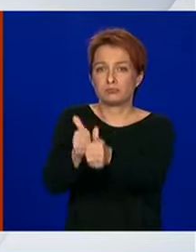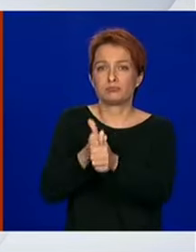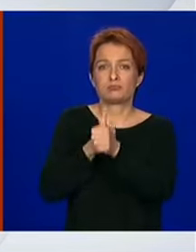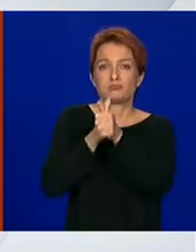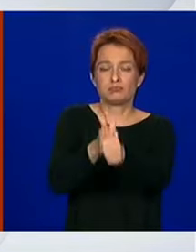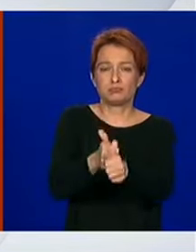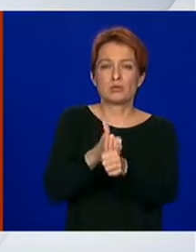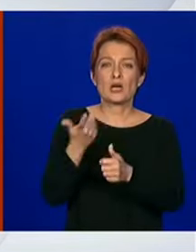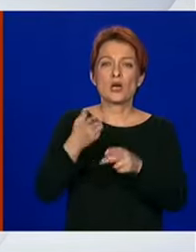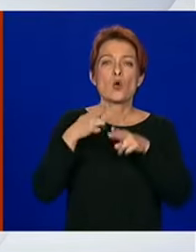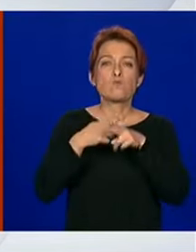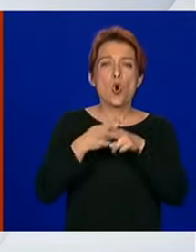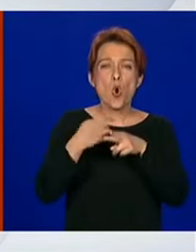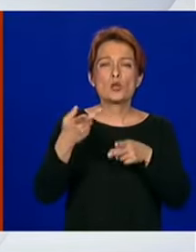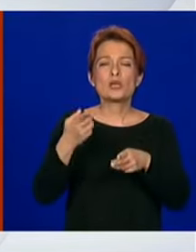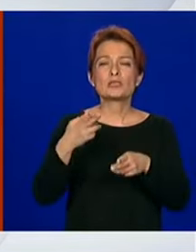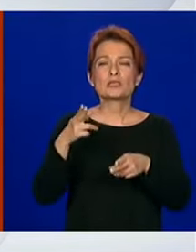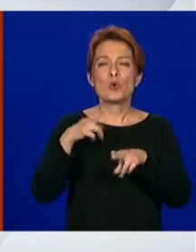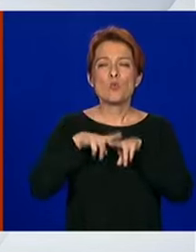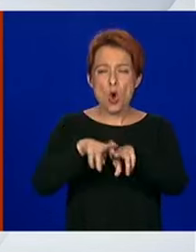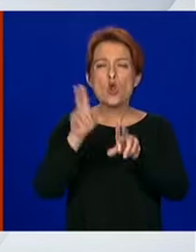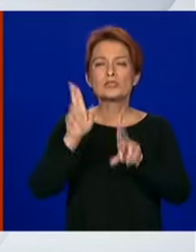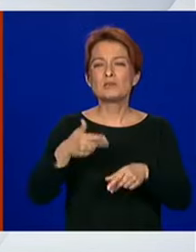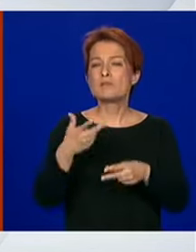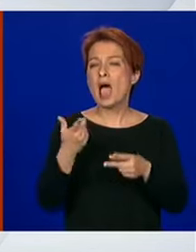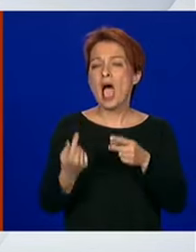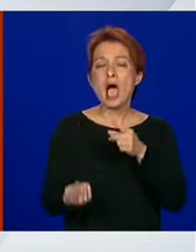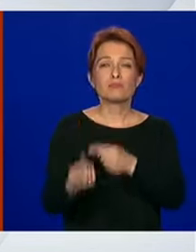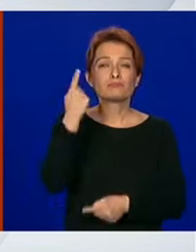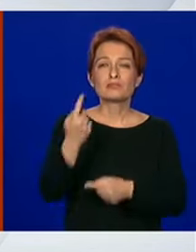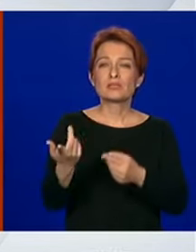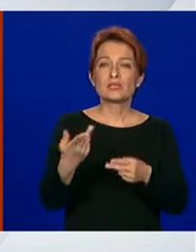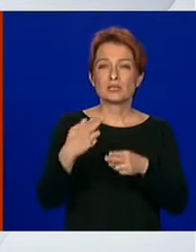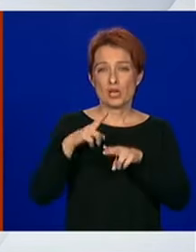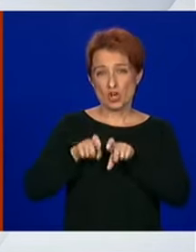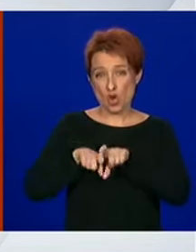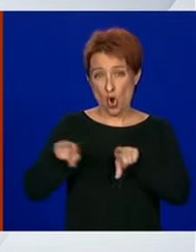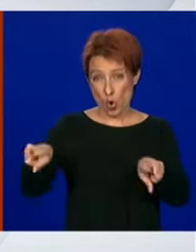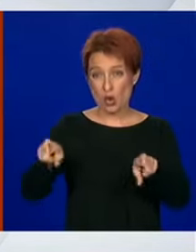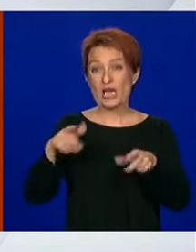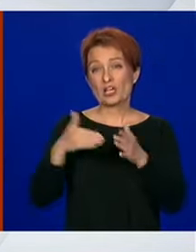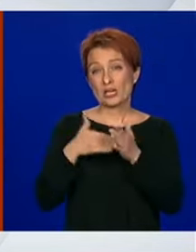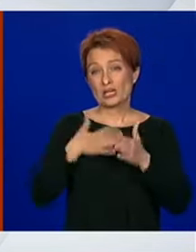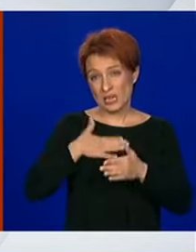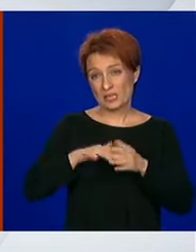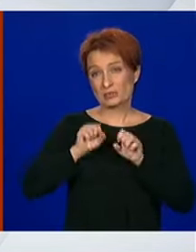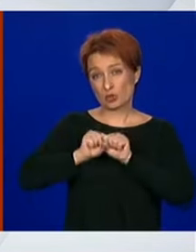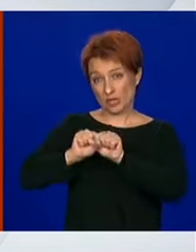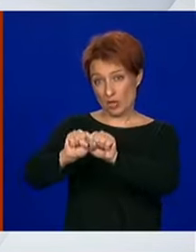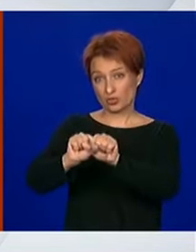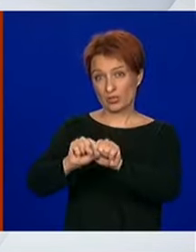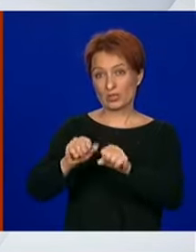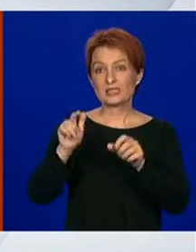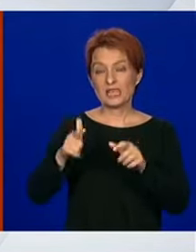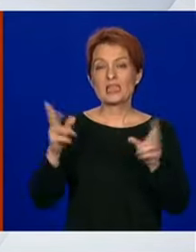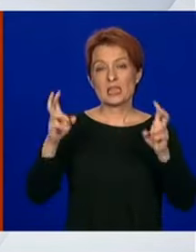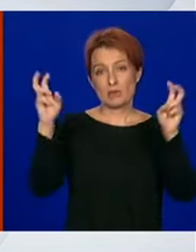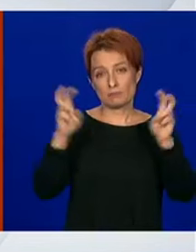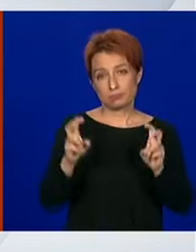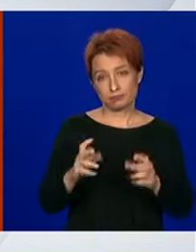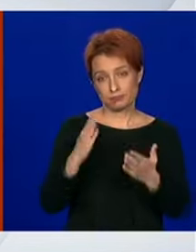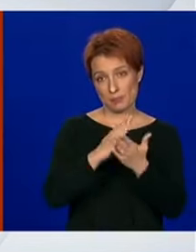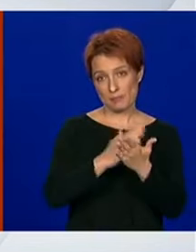potencijalno ima pozitivnih slučajeva i domova koje smo htjeli zaštititi. Sada kako relaksiramo mjera i znate da su napravljene nove